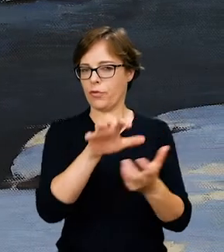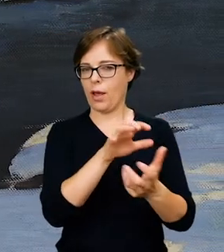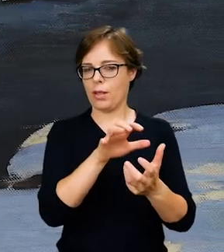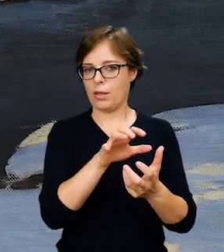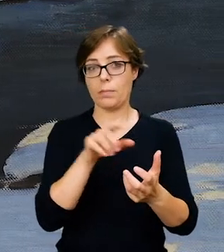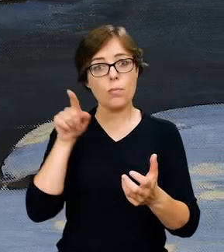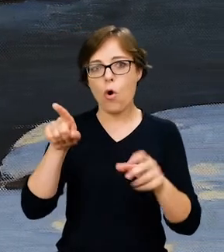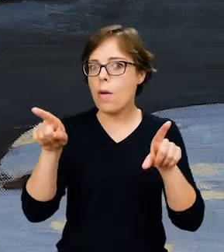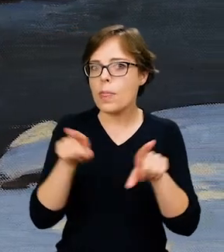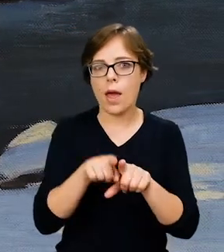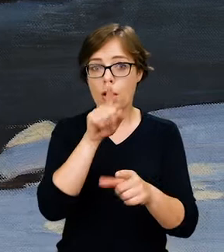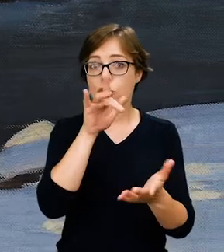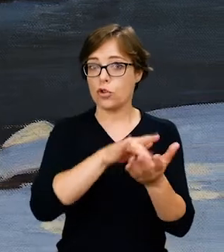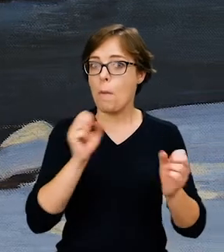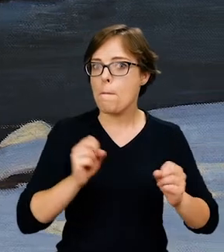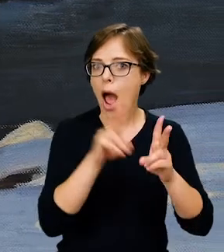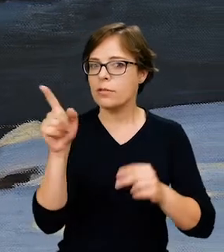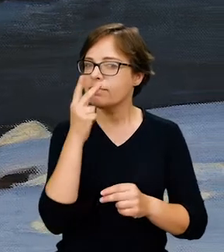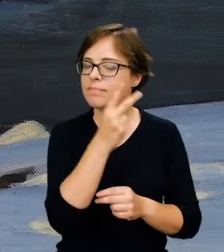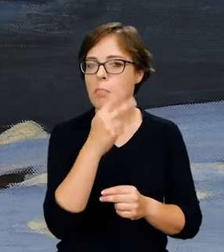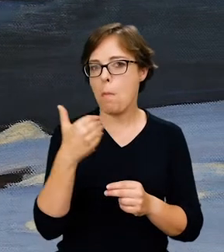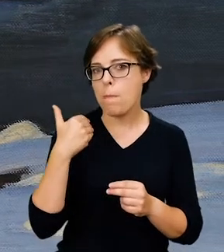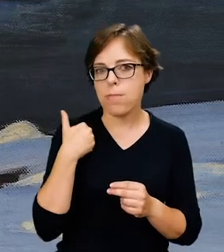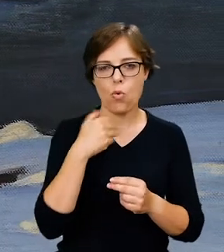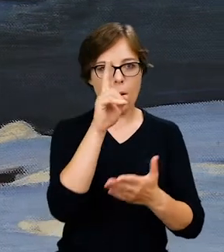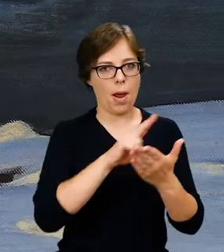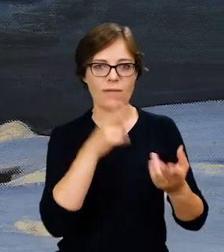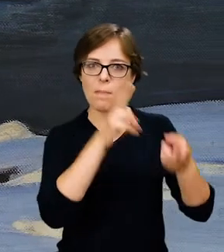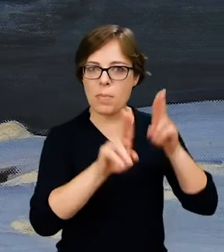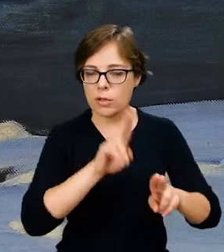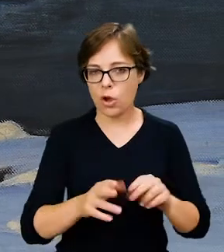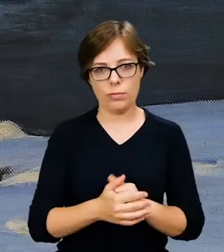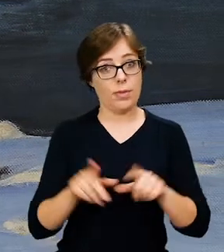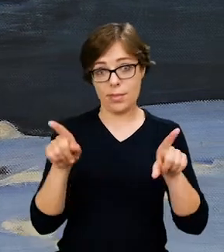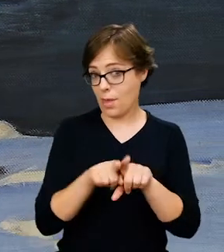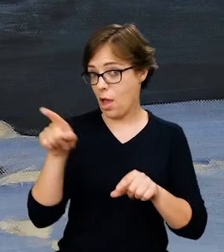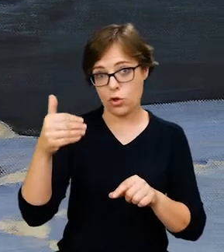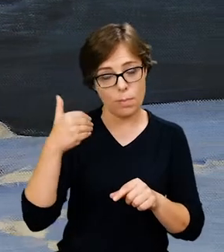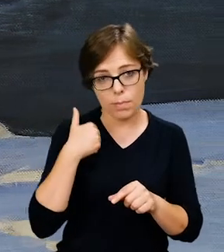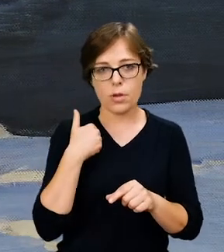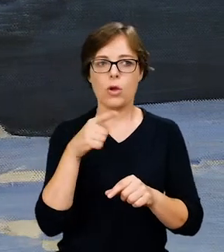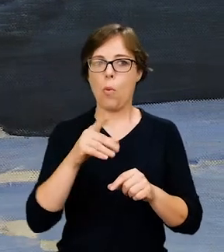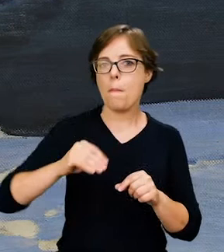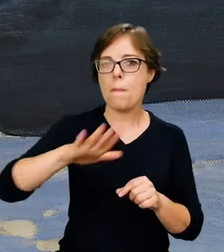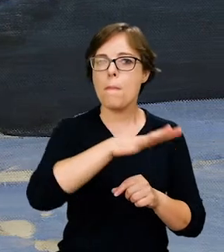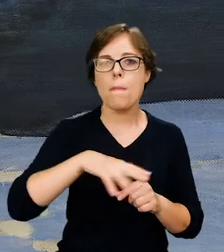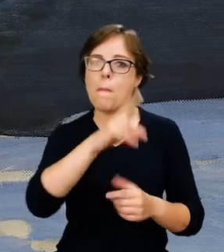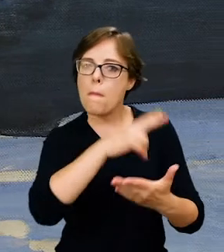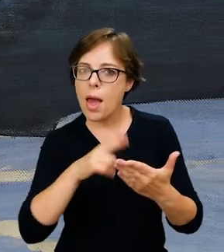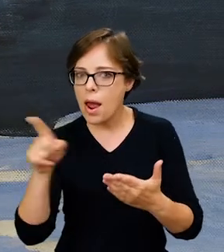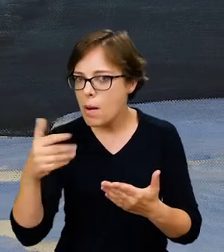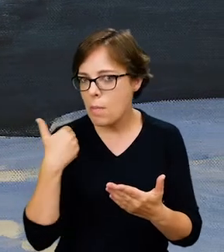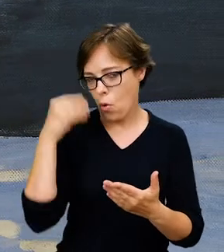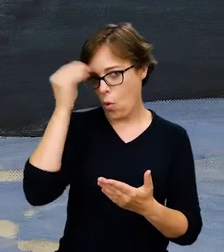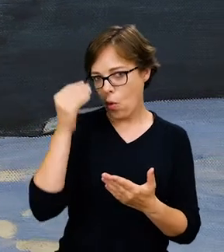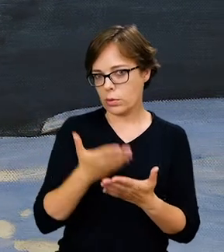poznał także w Paryżu malarstwo impresjonistów, przeszedł lekcje pleneryzmu i to czytelne